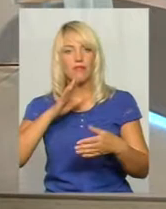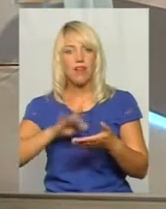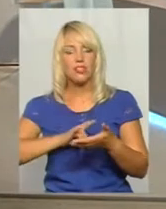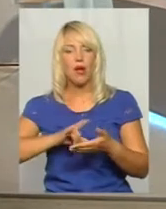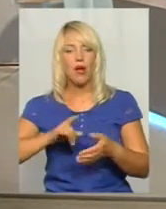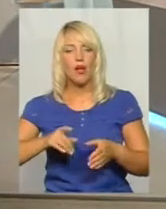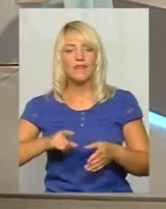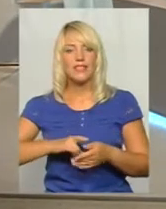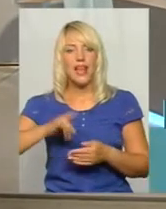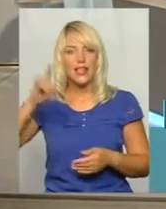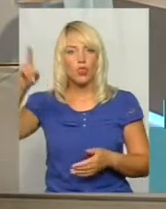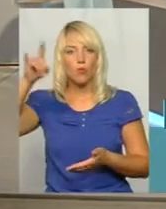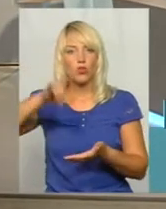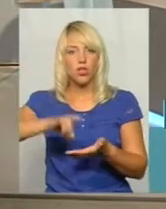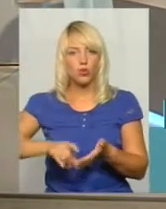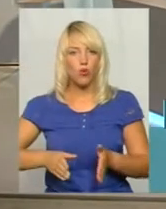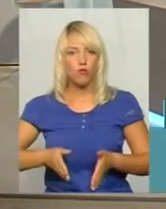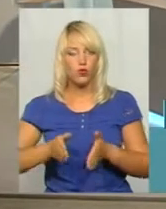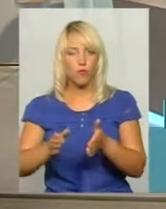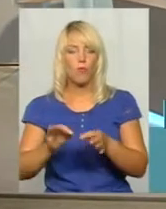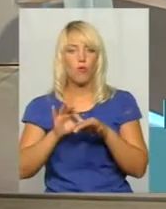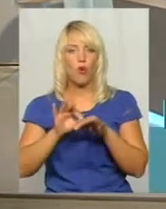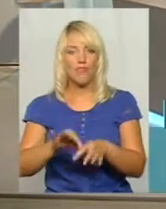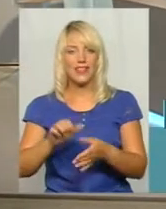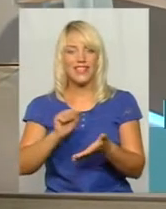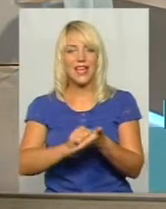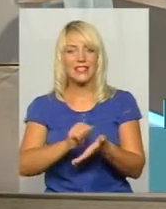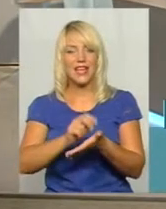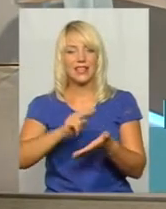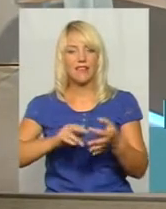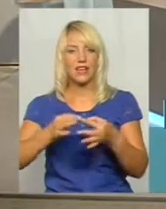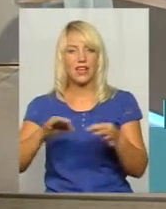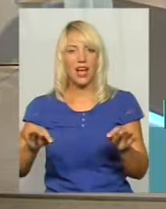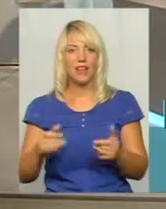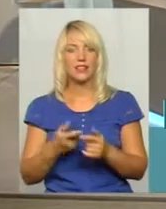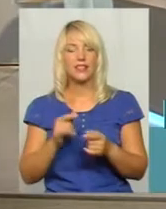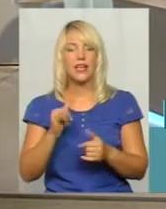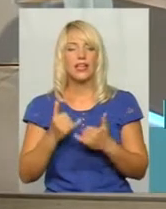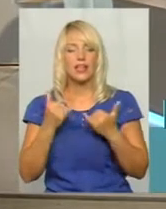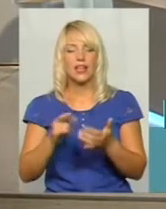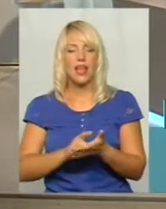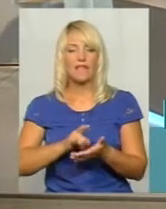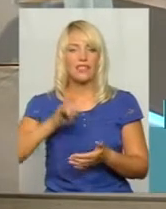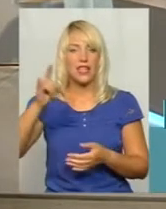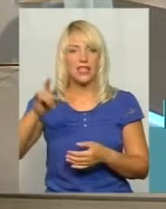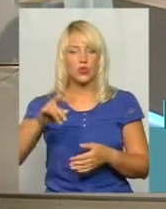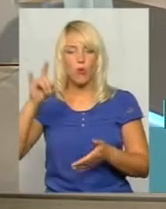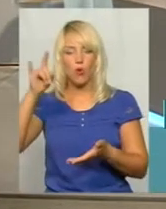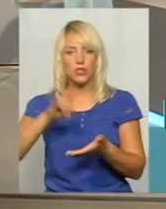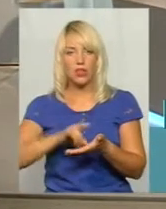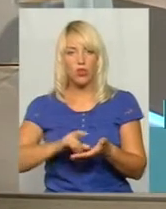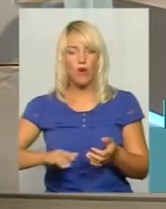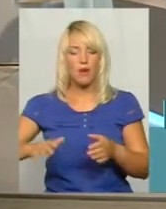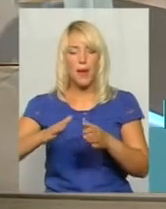-посадкової смуги, про проведення сертифікації для злітно-посадкового майданчика для малої авіації. І